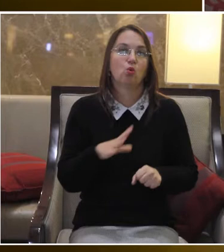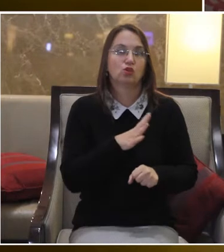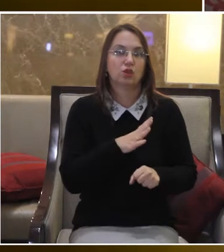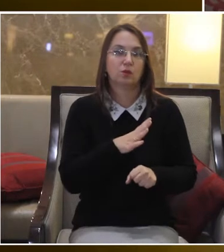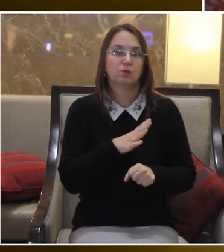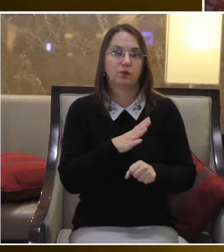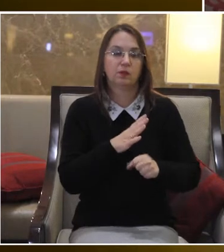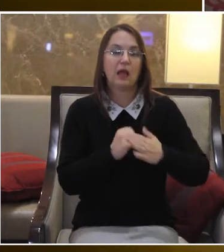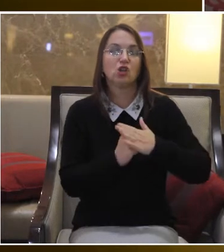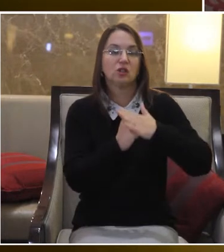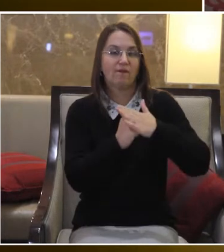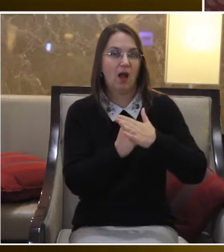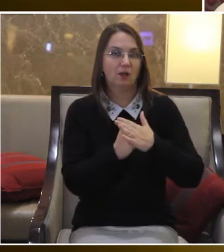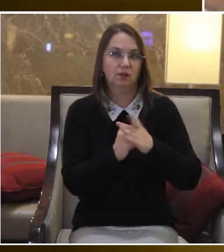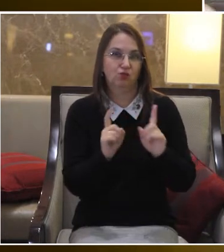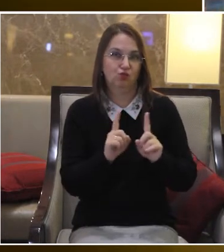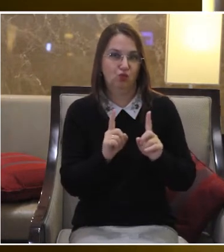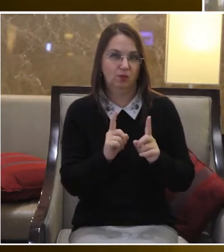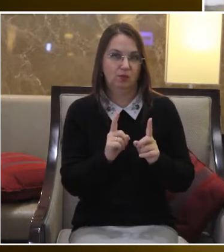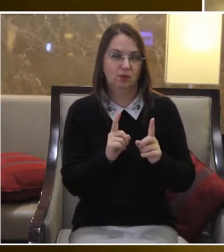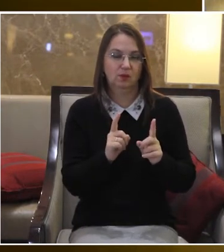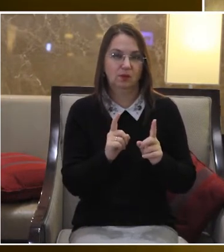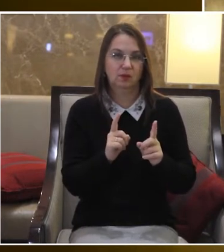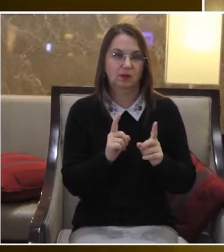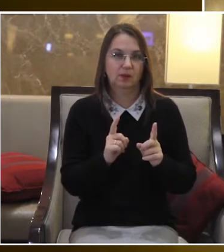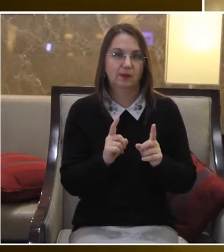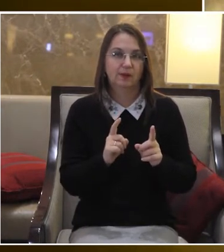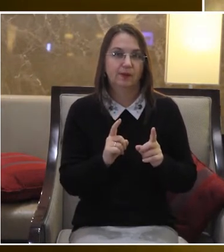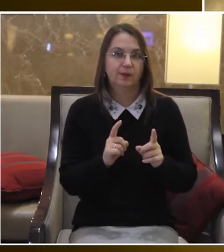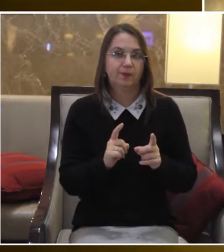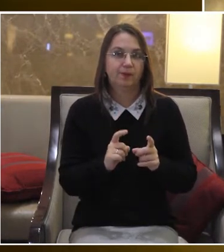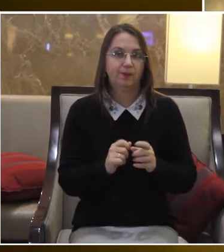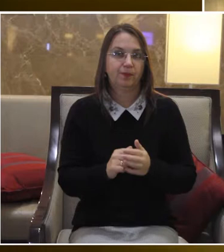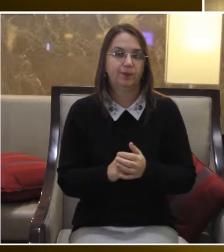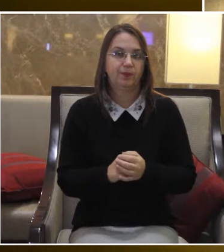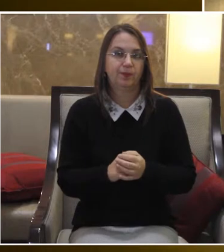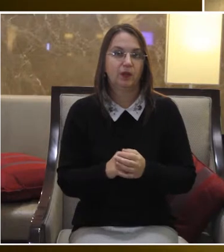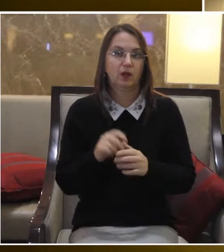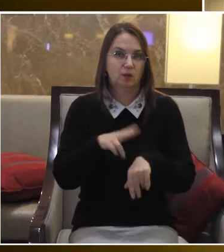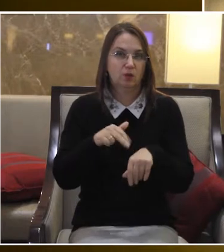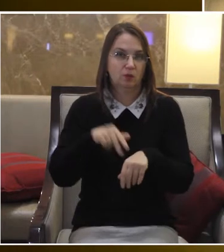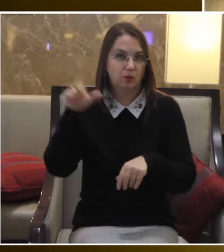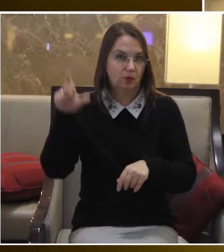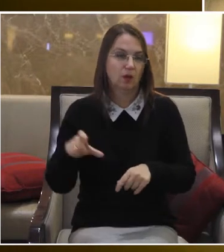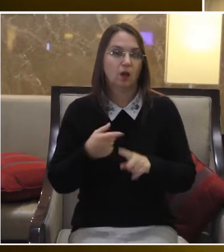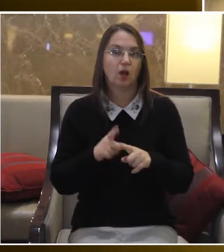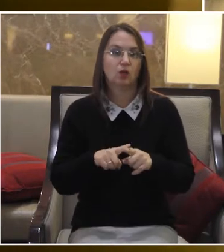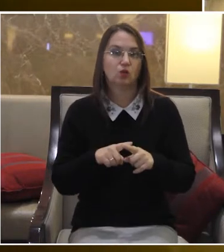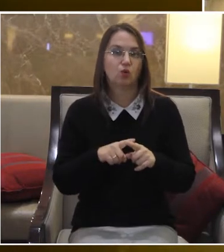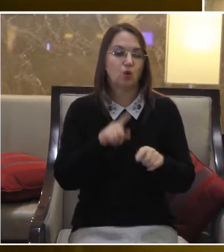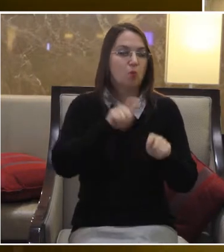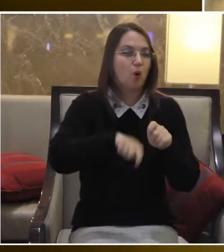співробітник, який здійснює перевірку, розумів, що тут є